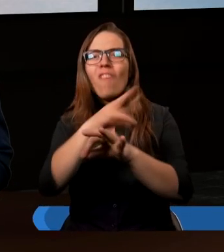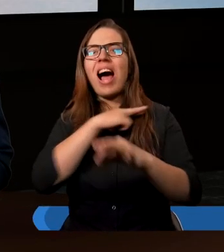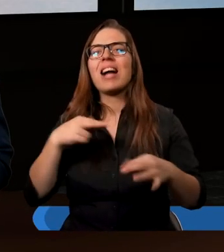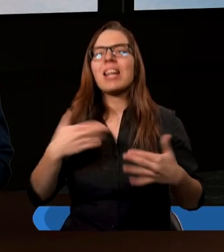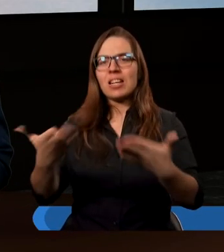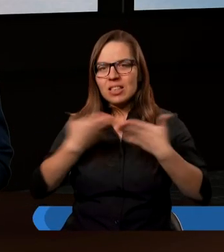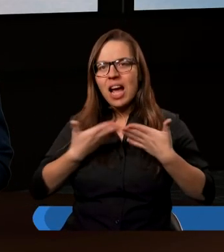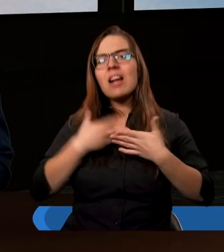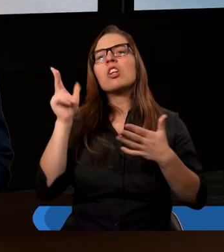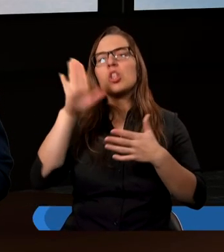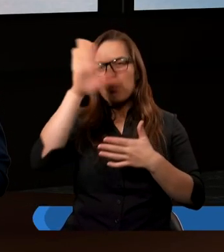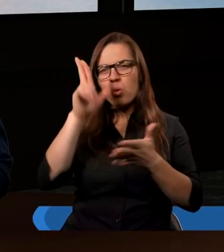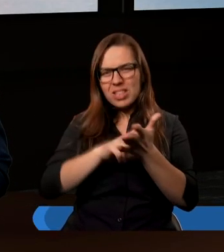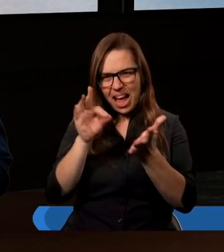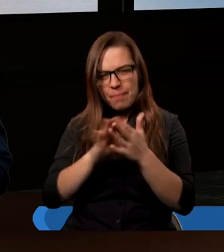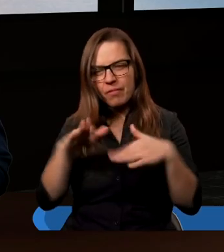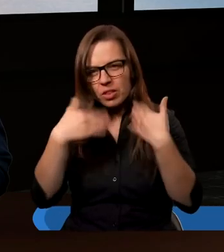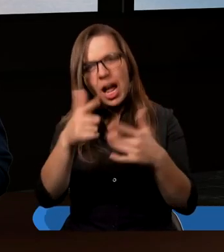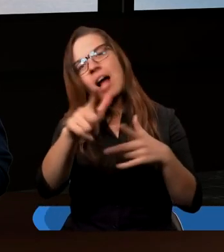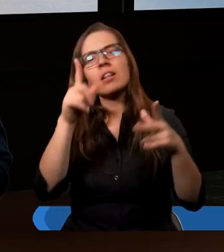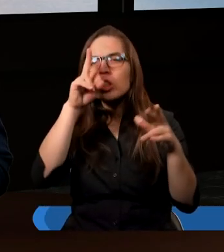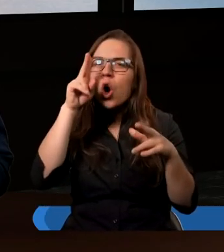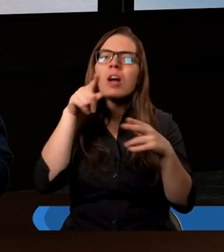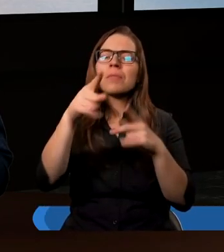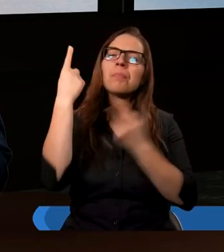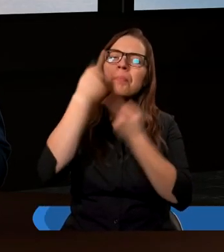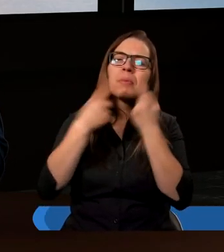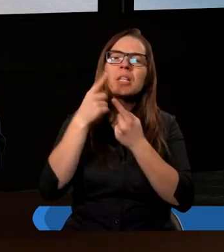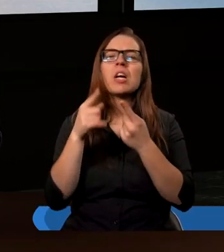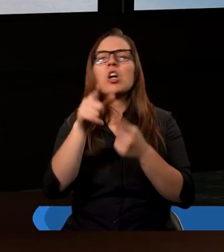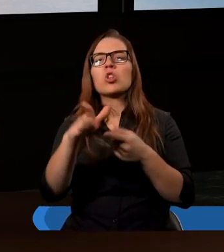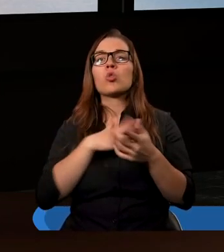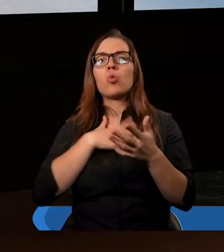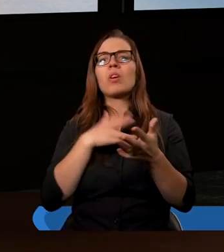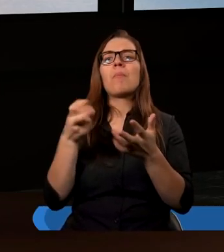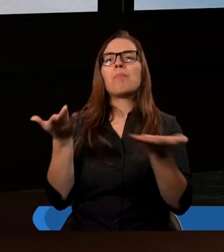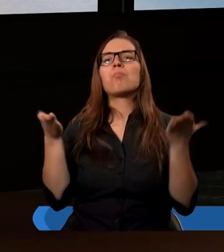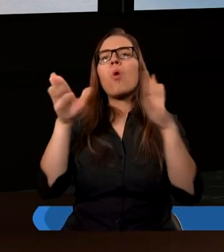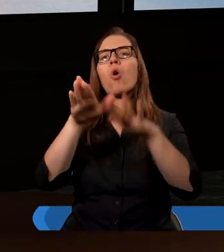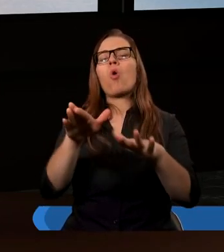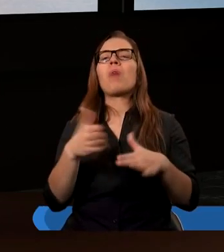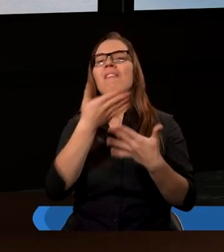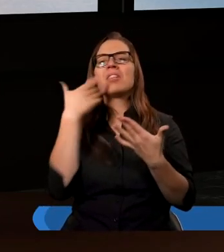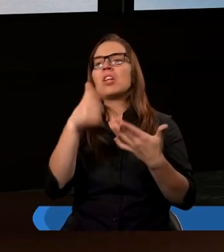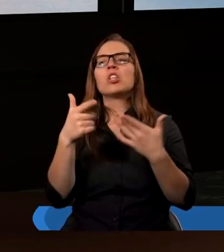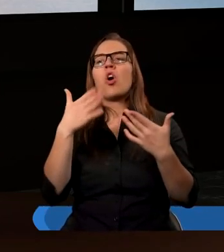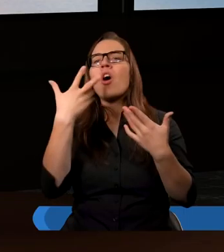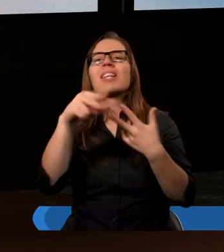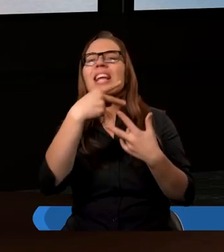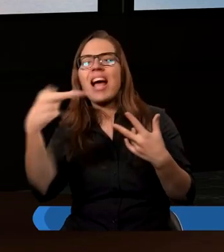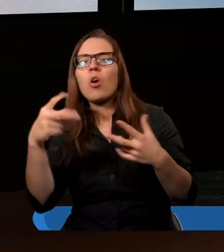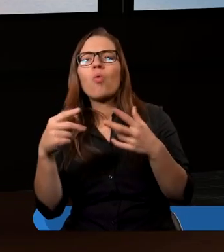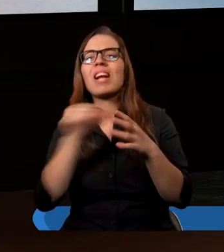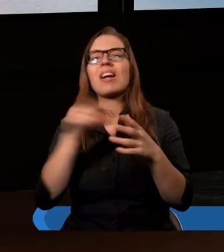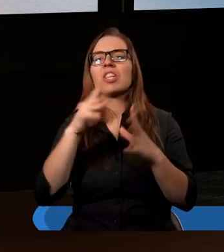więc myślę, że do głowy nam wtedy nie przyjdzie skojarzyć, nie wiem, brak błogosławień w pewnym okresie z dziesięciną w ogóle.